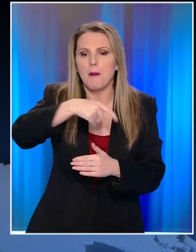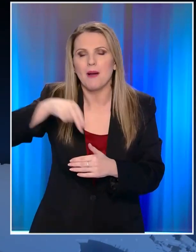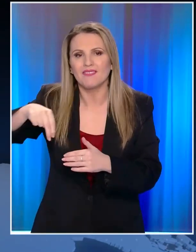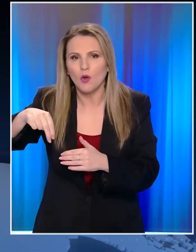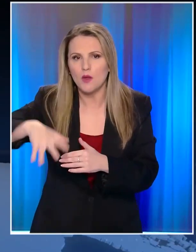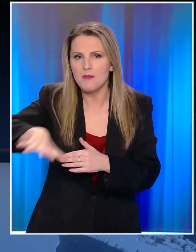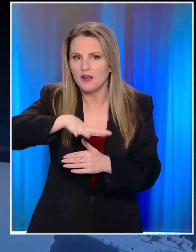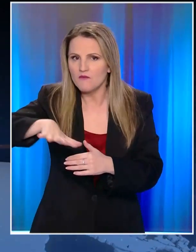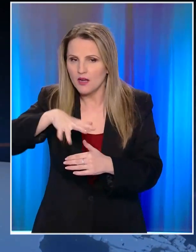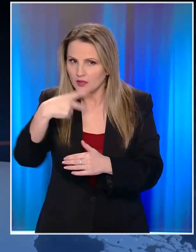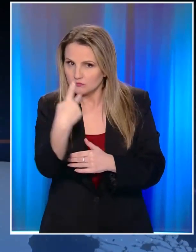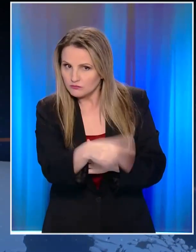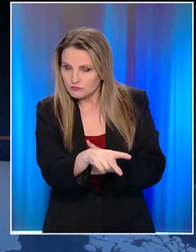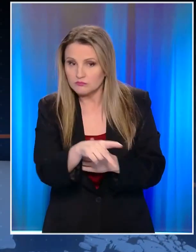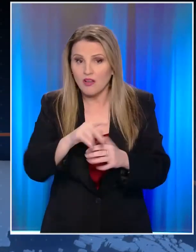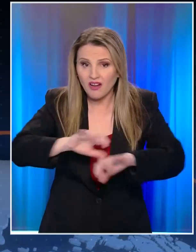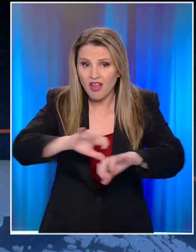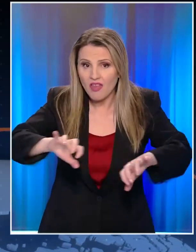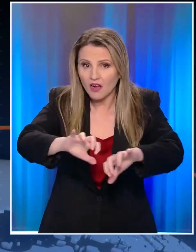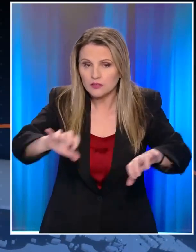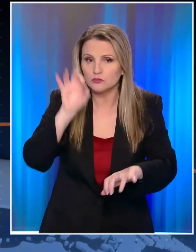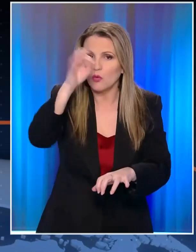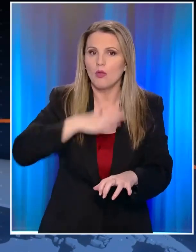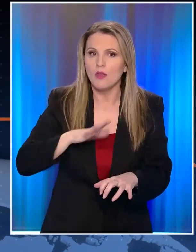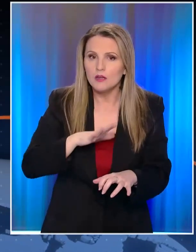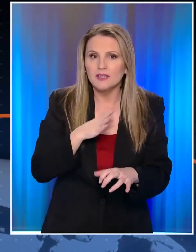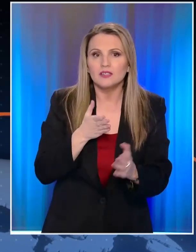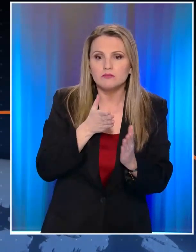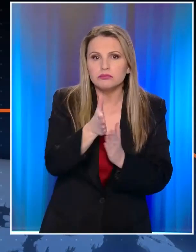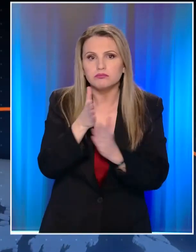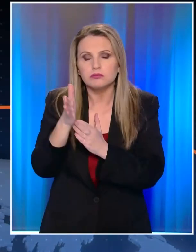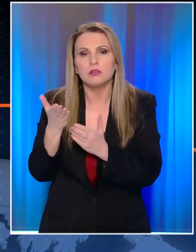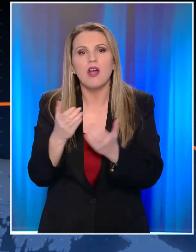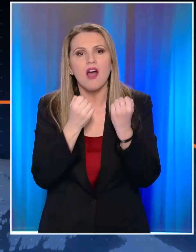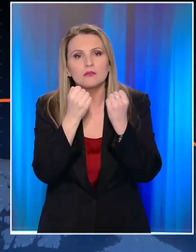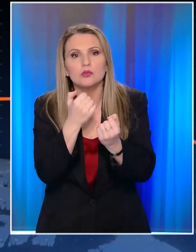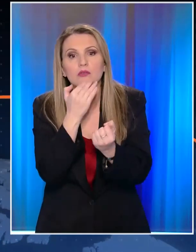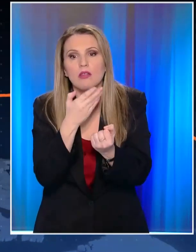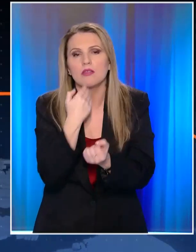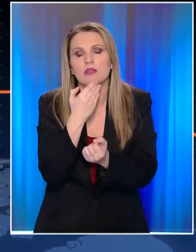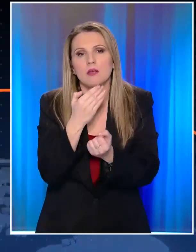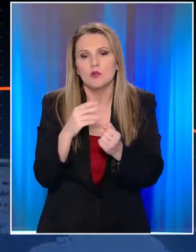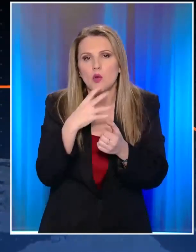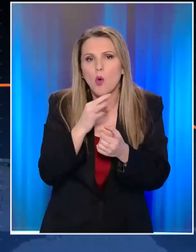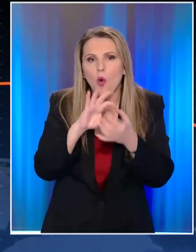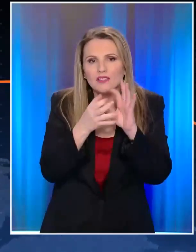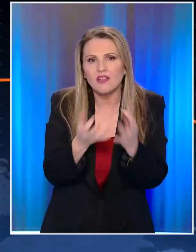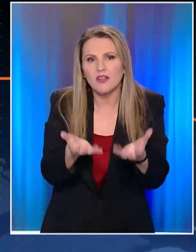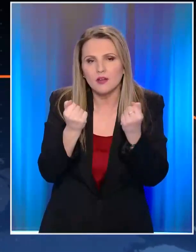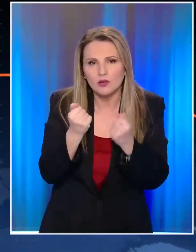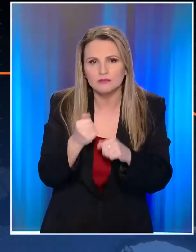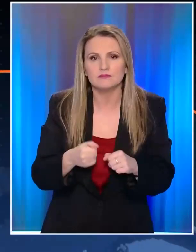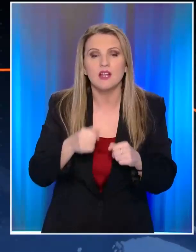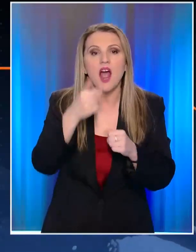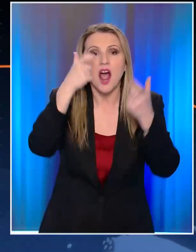που ανήκει στην περιφέρεια να καθαριστούν για να είναι εύκολη και η πρόσβαση από τα γιώτα εκεί που δεν τα έχουν αλυσίδε. Χωρίς ρεύμα νοικοκυριά